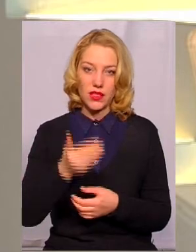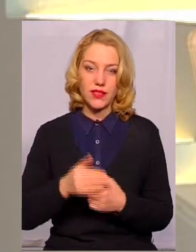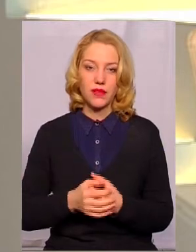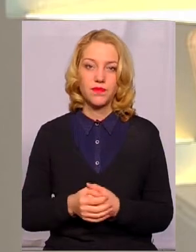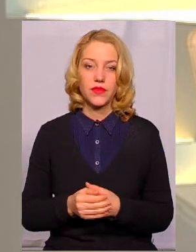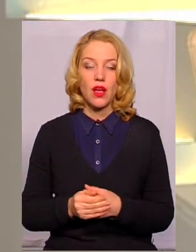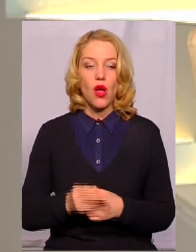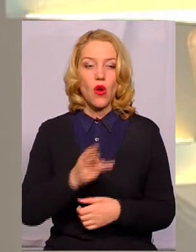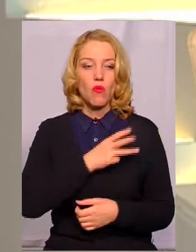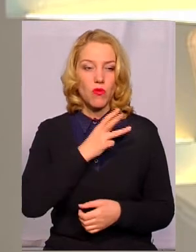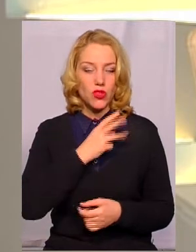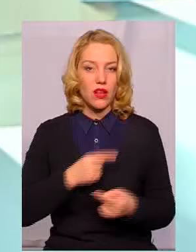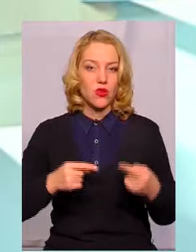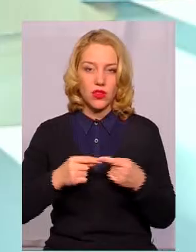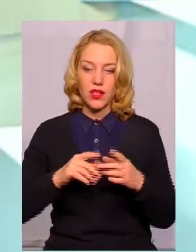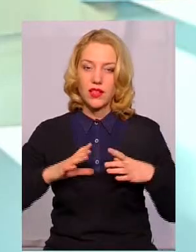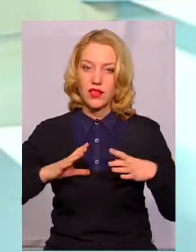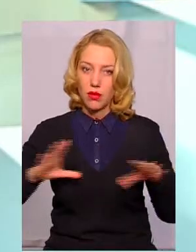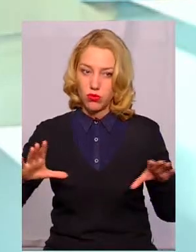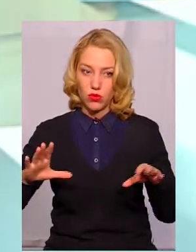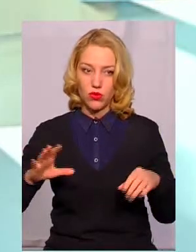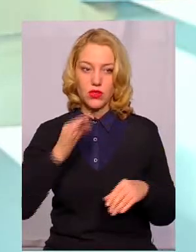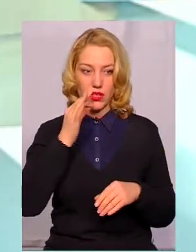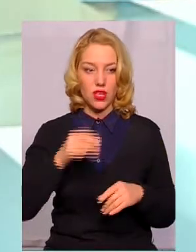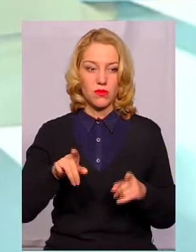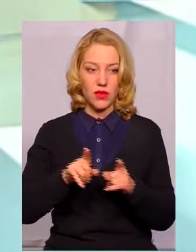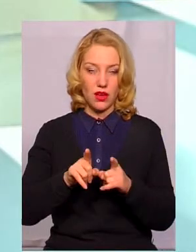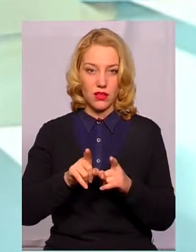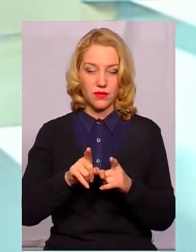Ну, побажань конкретних не було, скажімо так.